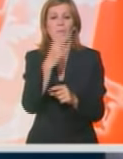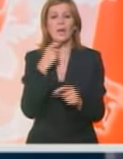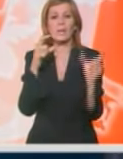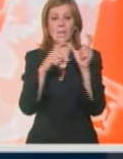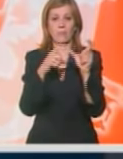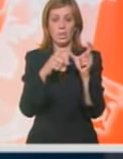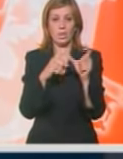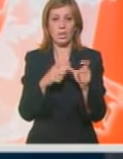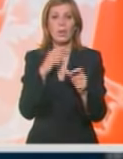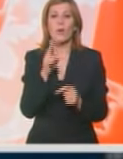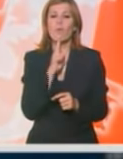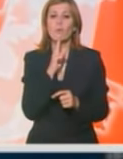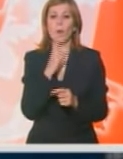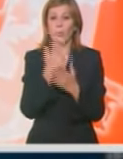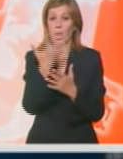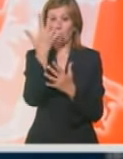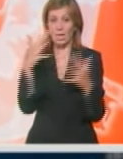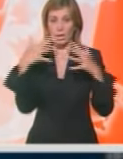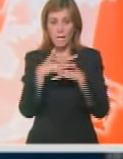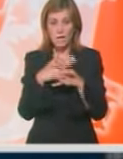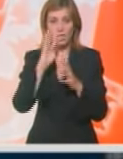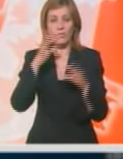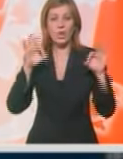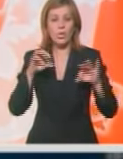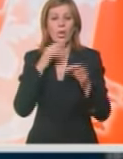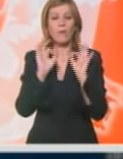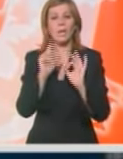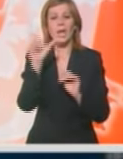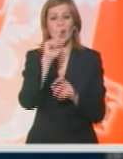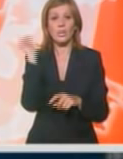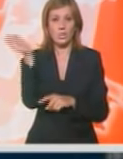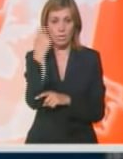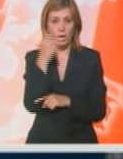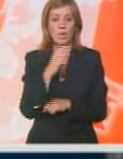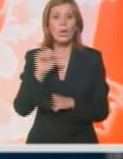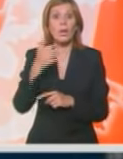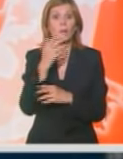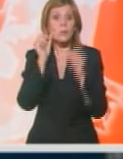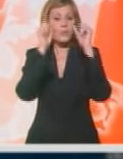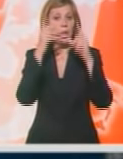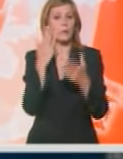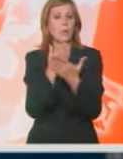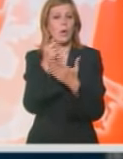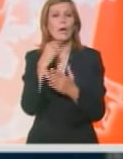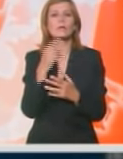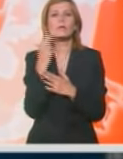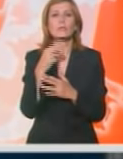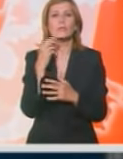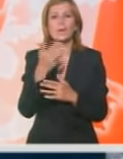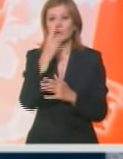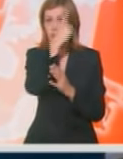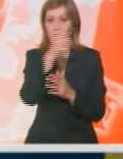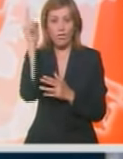-Sandorija. U utorak je odigreno pet mečova četvrto kola kvalifikacije za Ligu šampiona. Najveće iznenađenje priredila je Slovačka Žilina